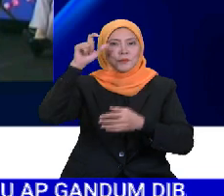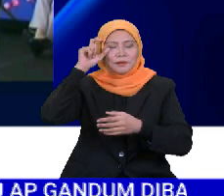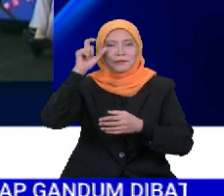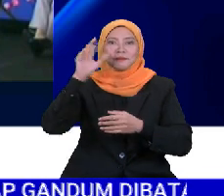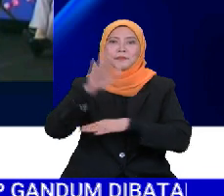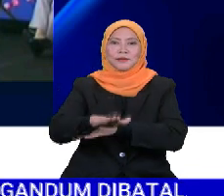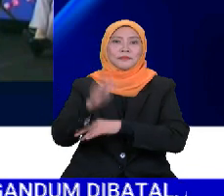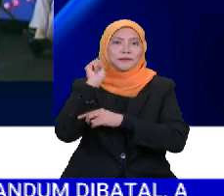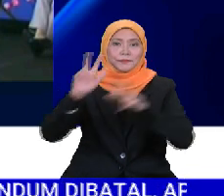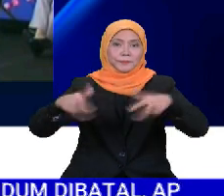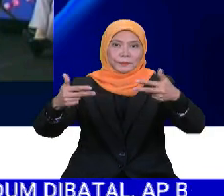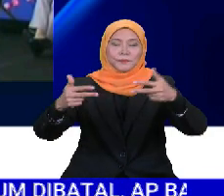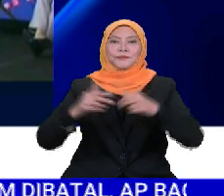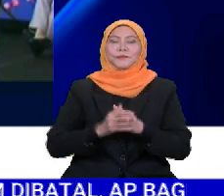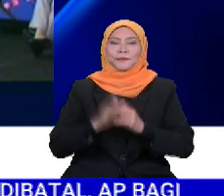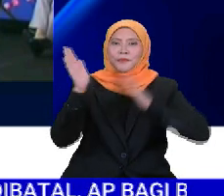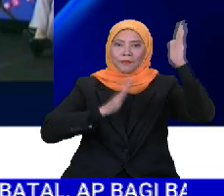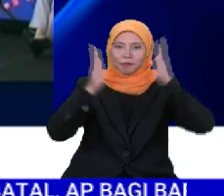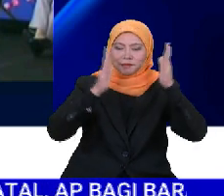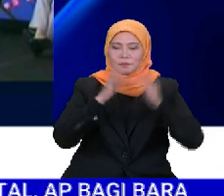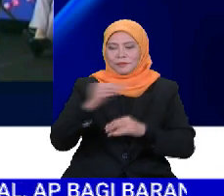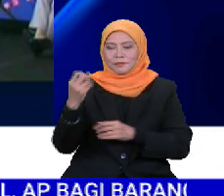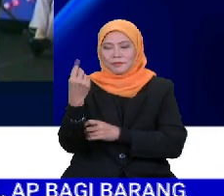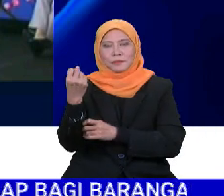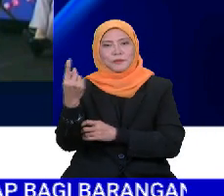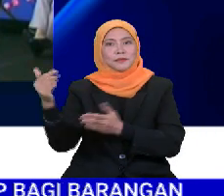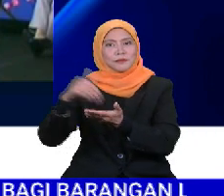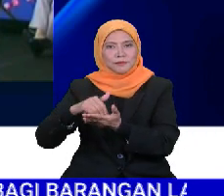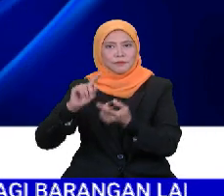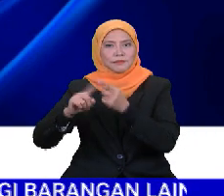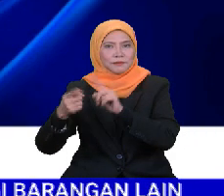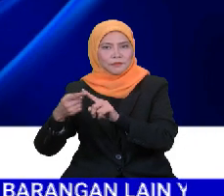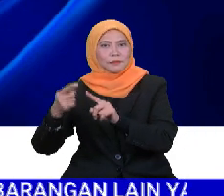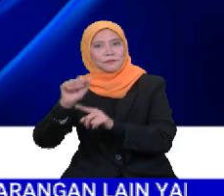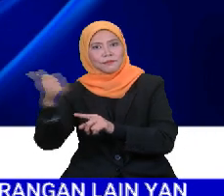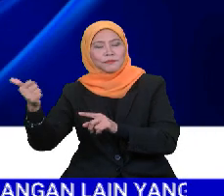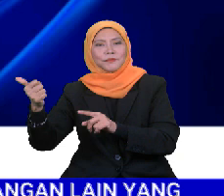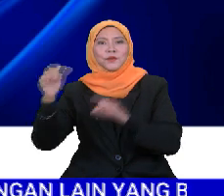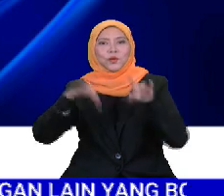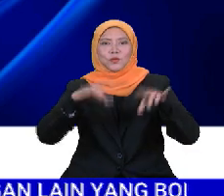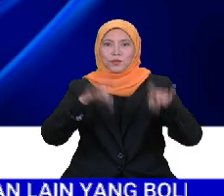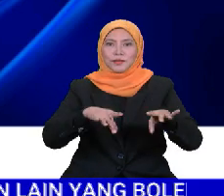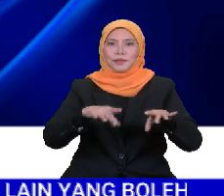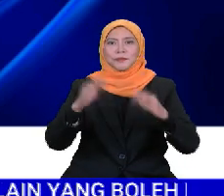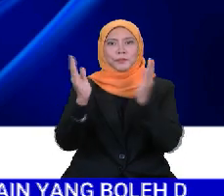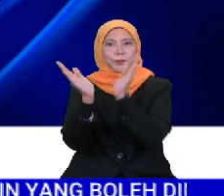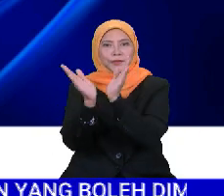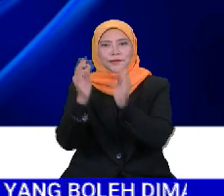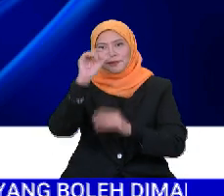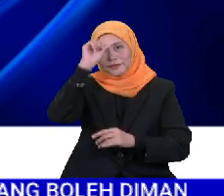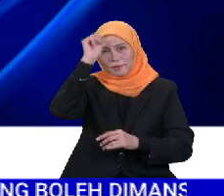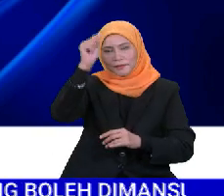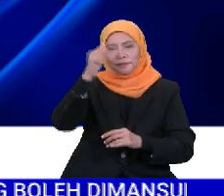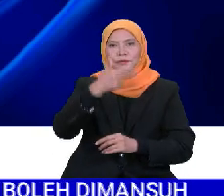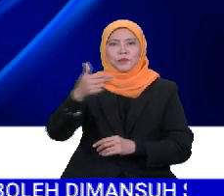maya petang tadi. Ia disaksikan Malaysia serta 11 lagi rakan strategik lain iaitu Australia, Brunei, India,